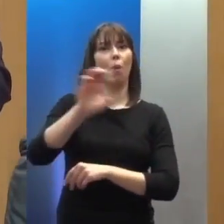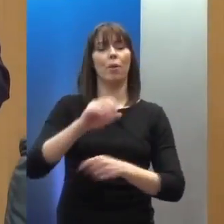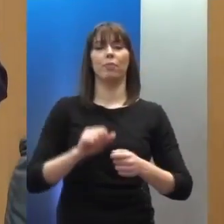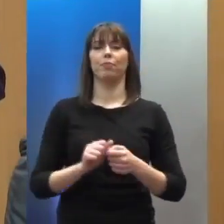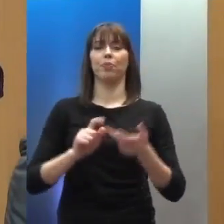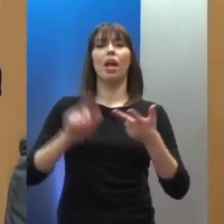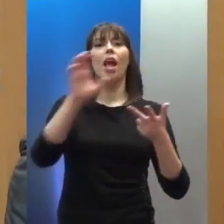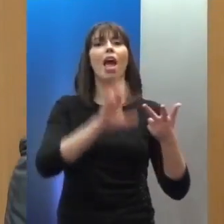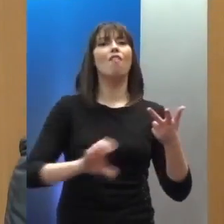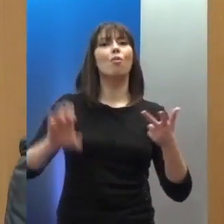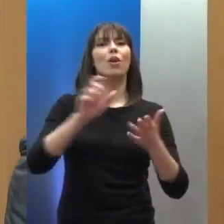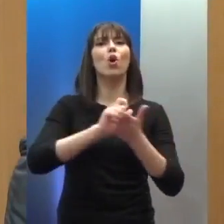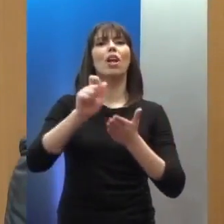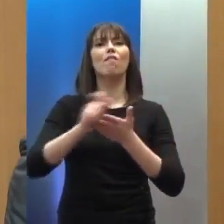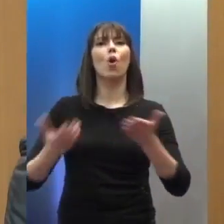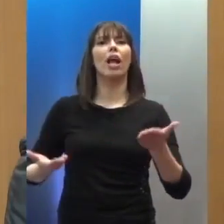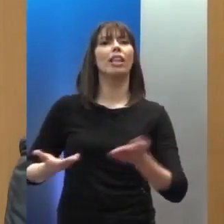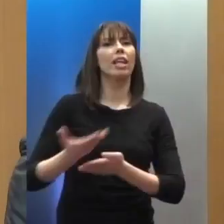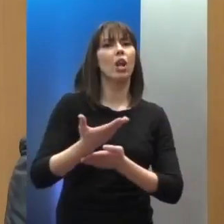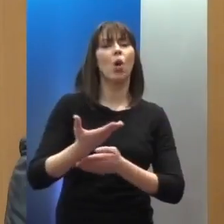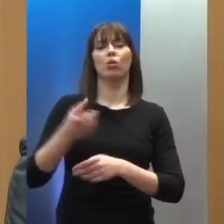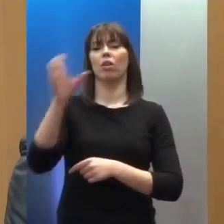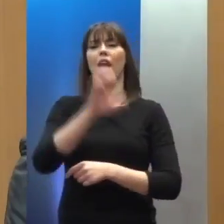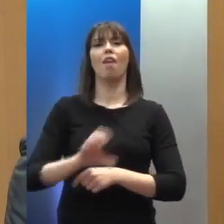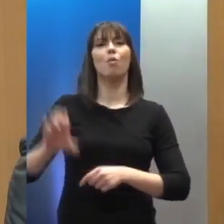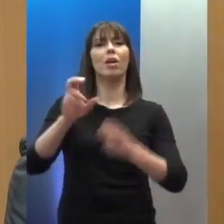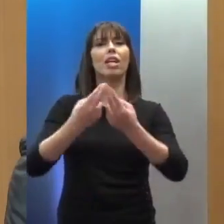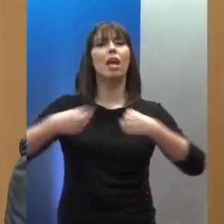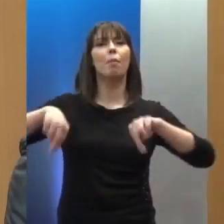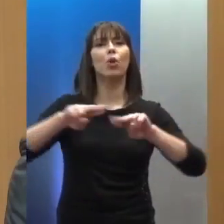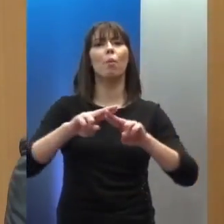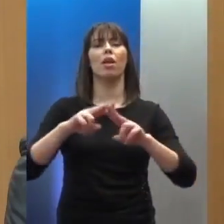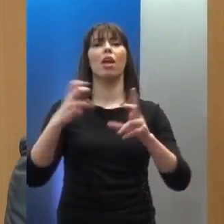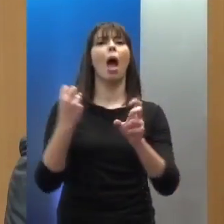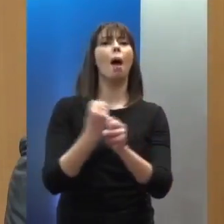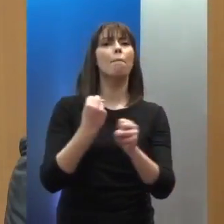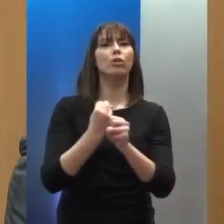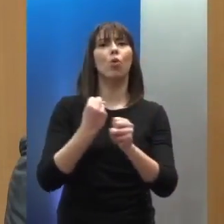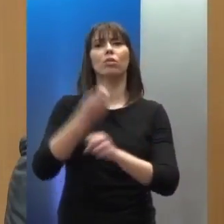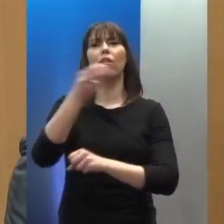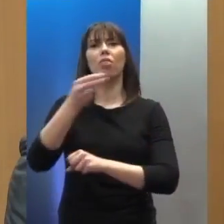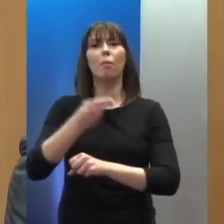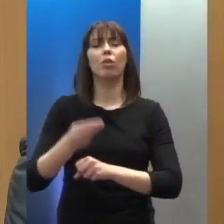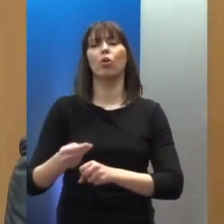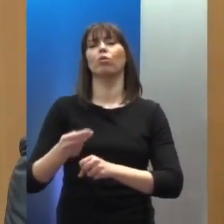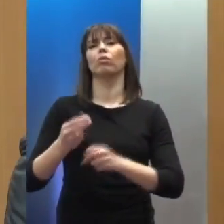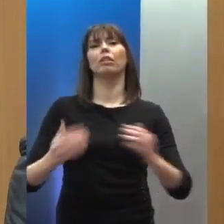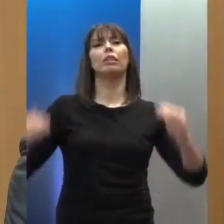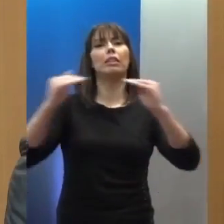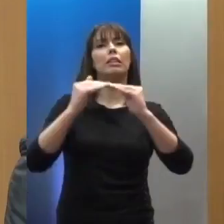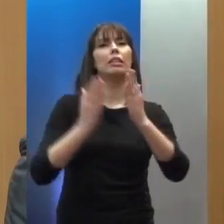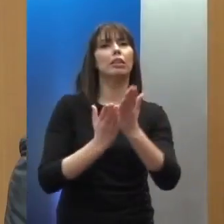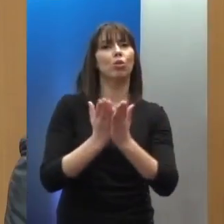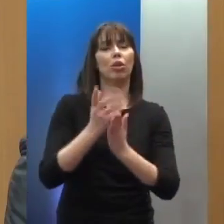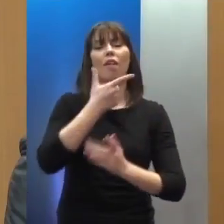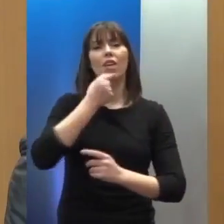Καταγγελιών, η Ευρωπαϊκή Επιτροπή Απασχόλησης Κοινωνικών Θεμάτων και Ίσων Ευκαιριών, η Αφρικανική Επιτροπή, Ασιατική